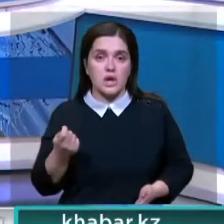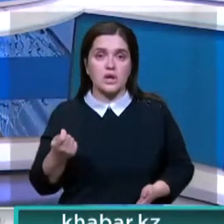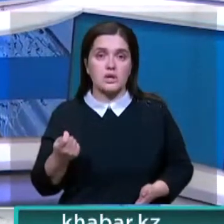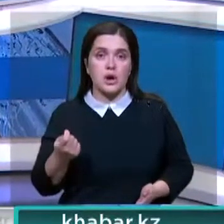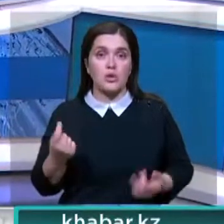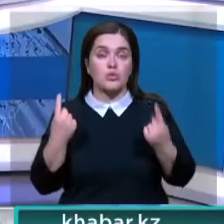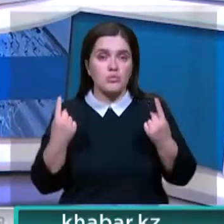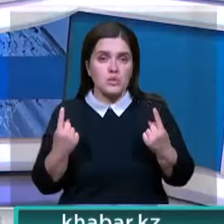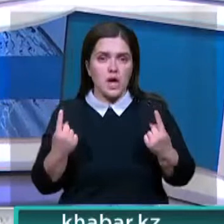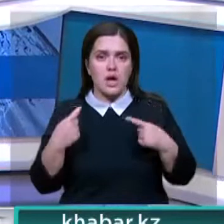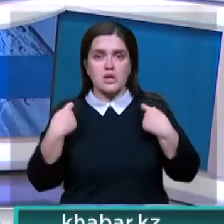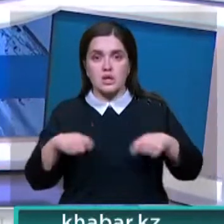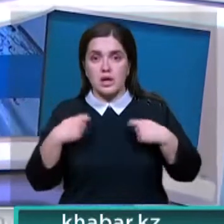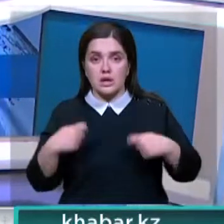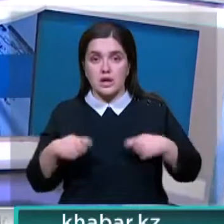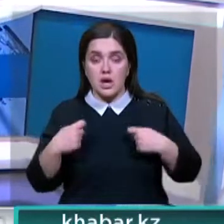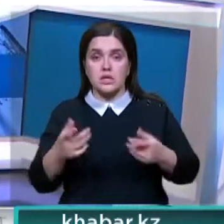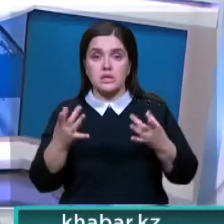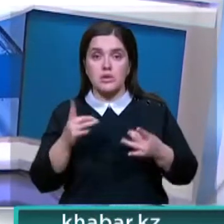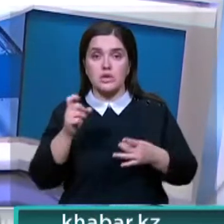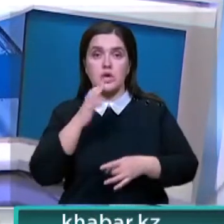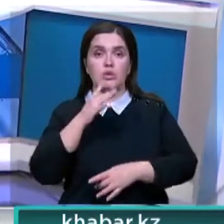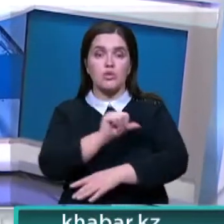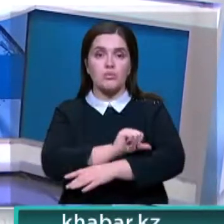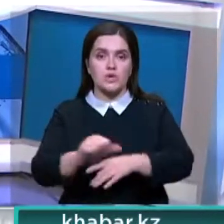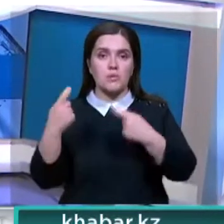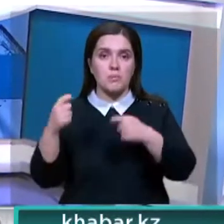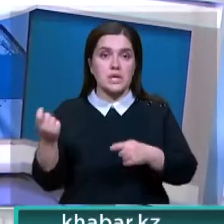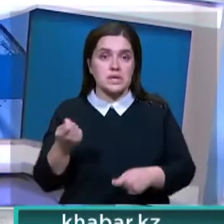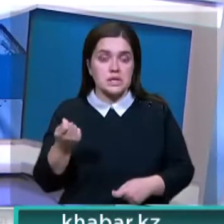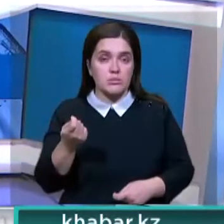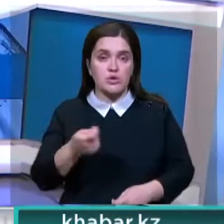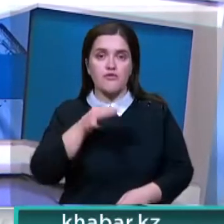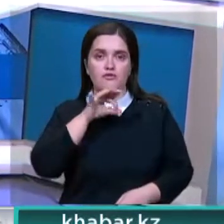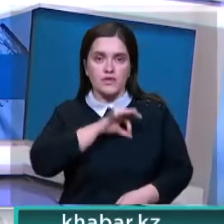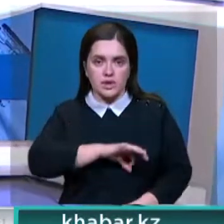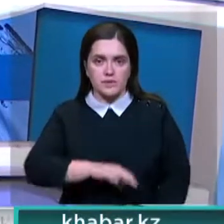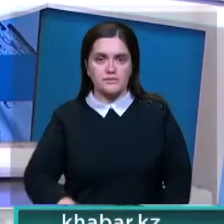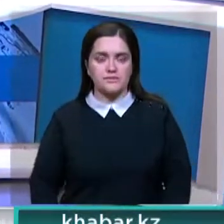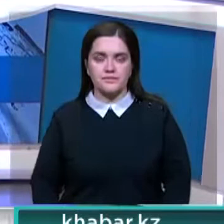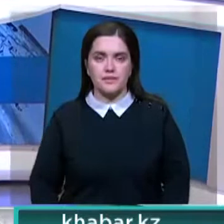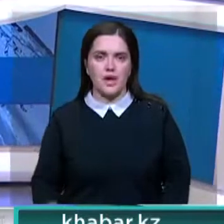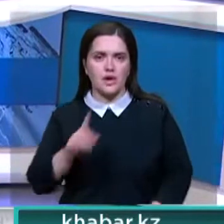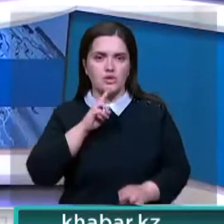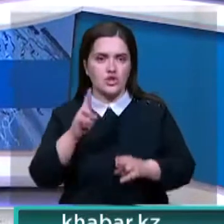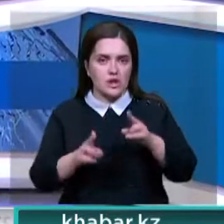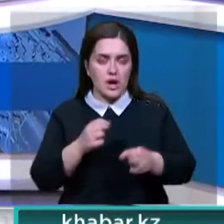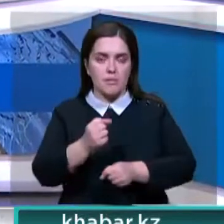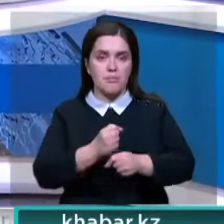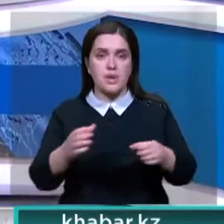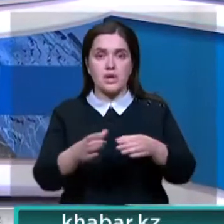вынуждают действия крупных трейдеров, которые реализуют сырье за рубеж, где продавать семечку выгоднее. К тому же сетуют